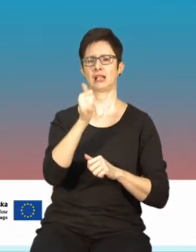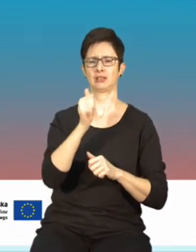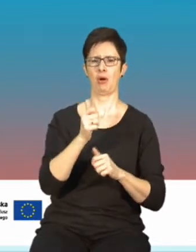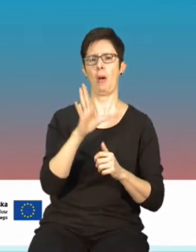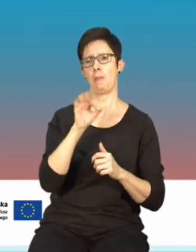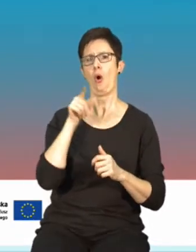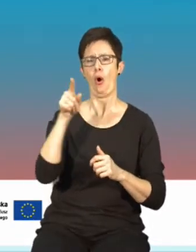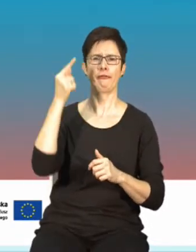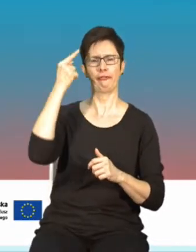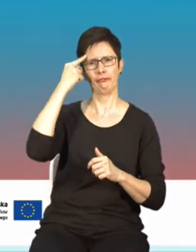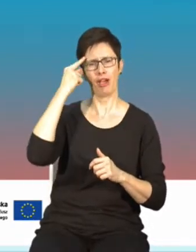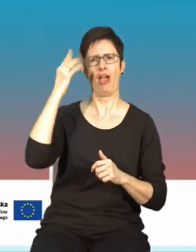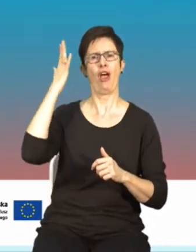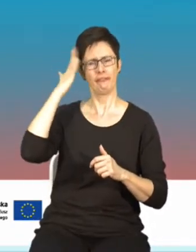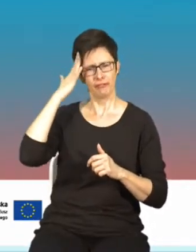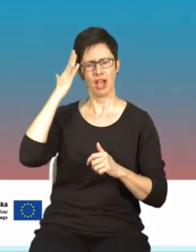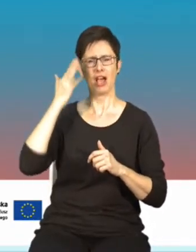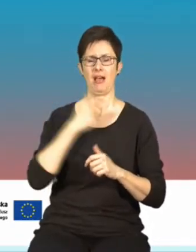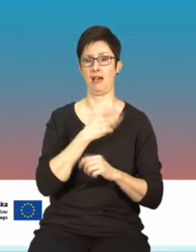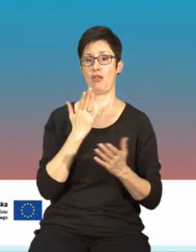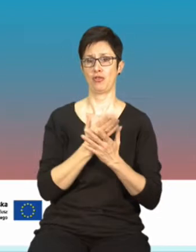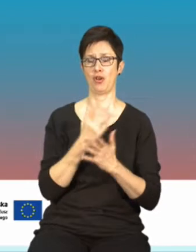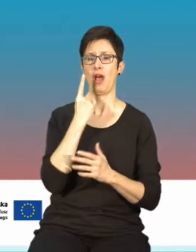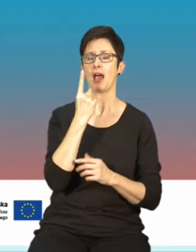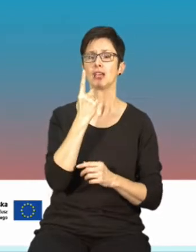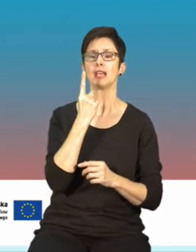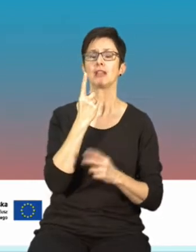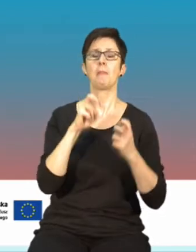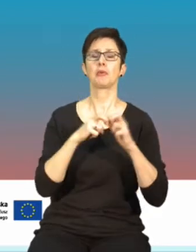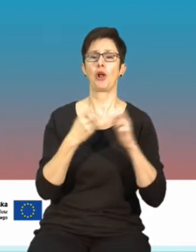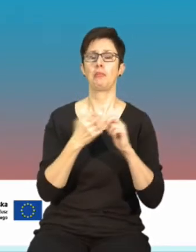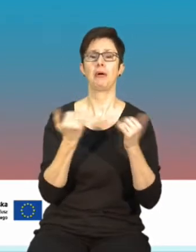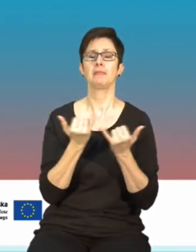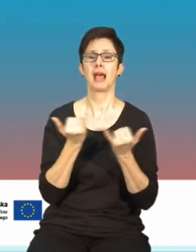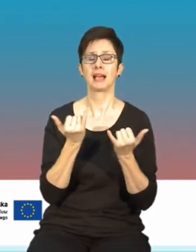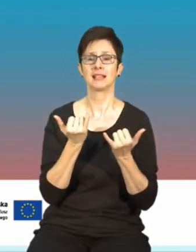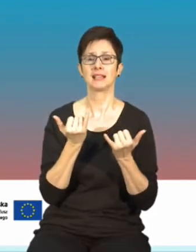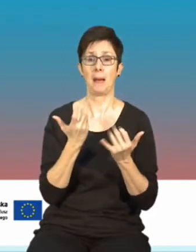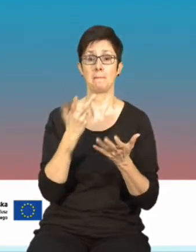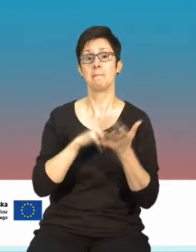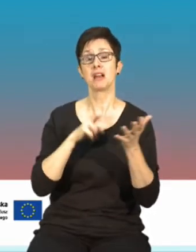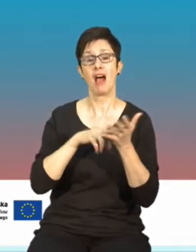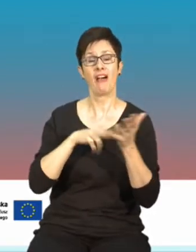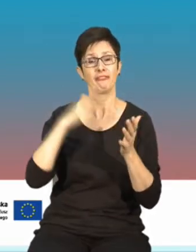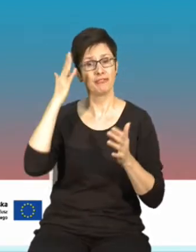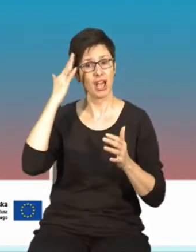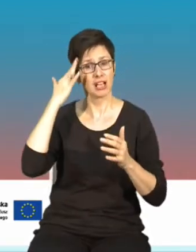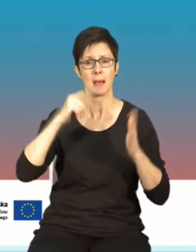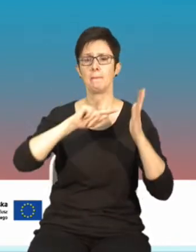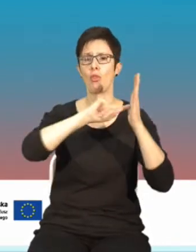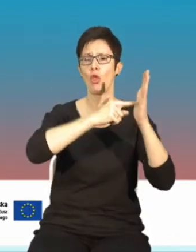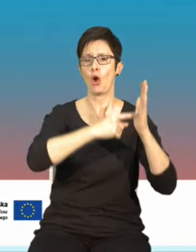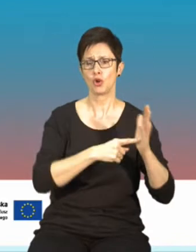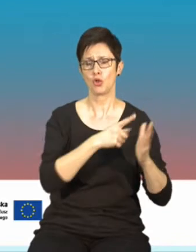przekonany właśnie o swojej wiedzy, bo jedynym remedium na przykład na właśnie braki w wiedzy tabliczki mnożenia